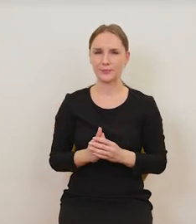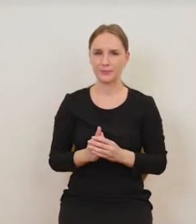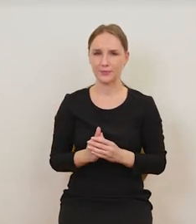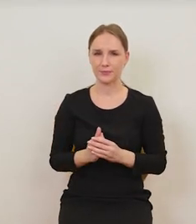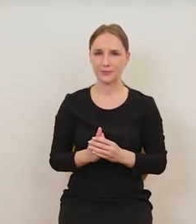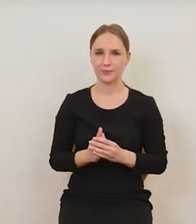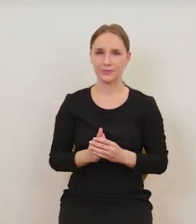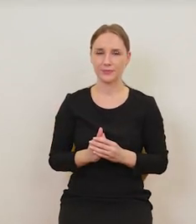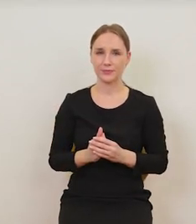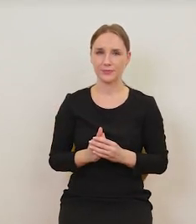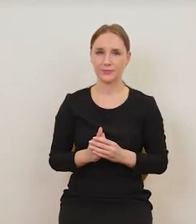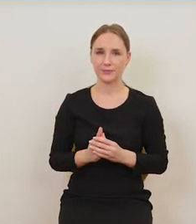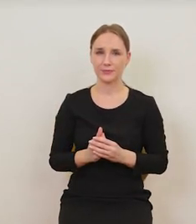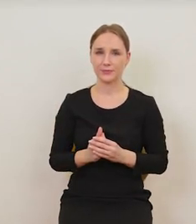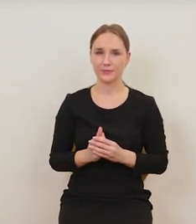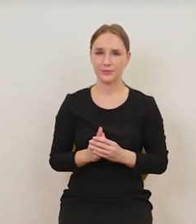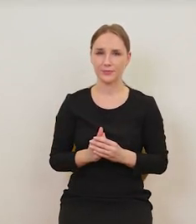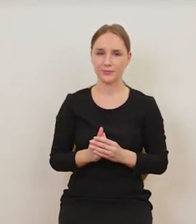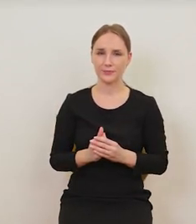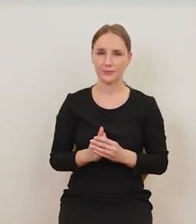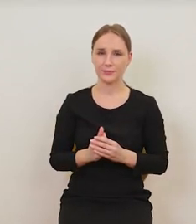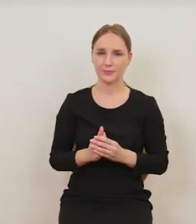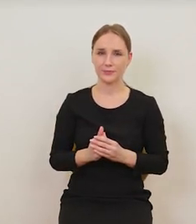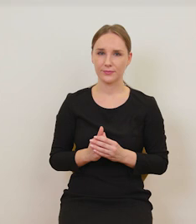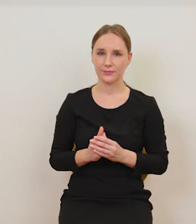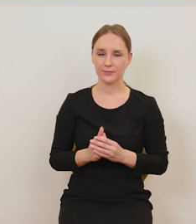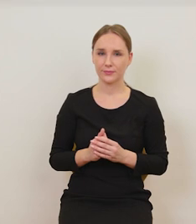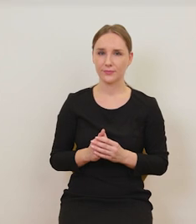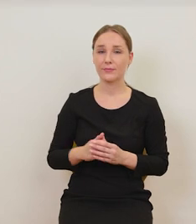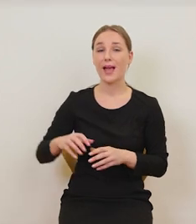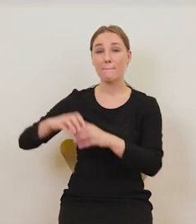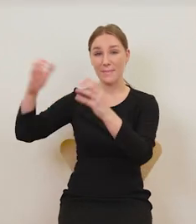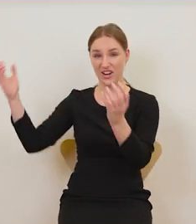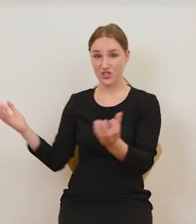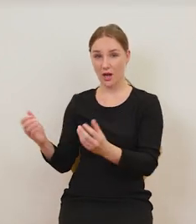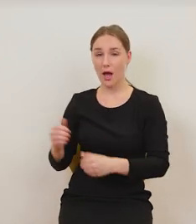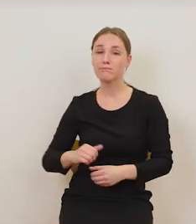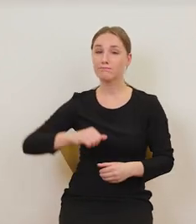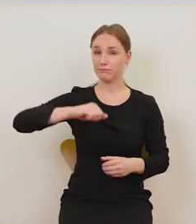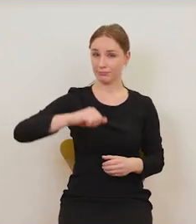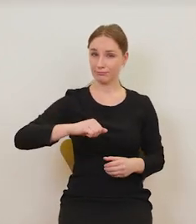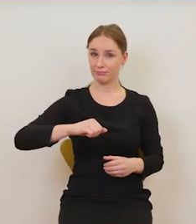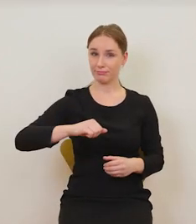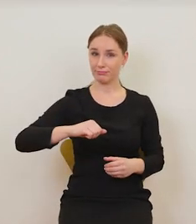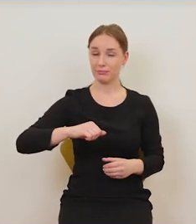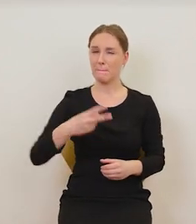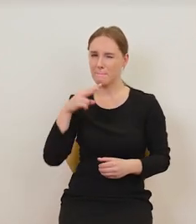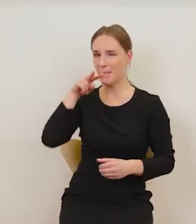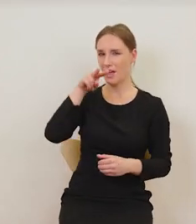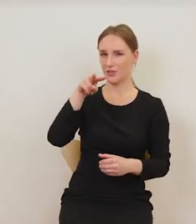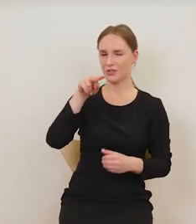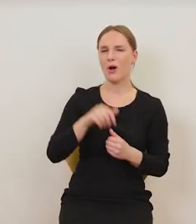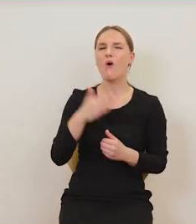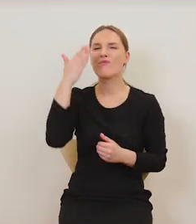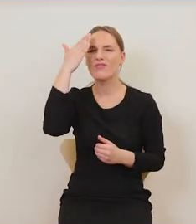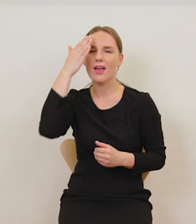rączka. Opiera rękę o wielką beczkę i patrzy na nas. Wie, co to jest to